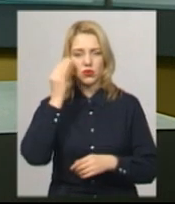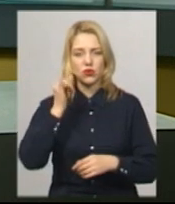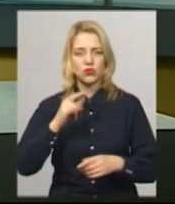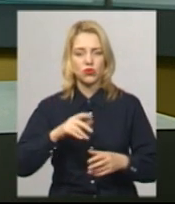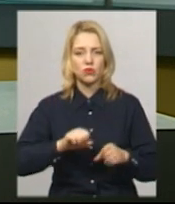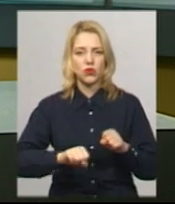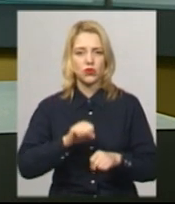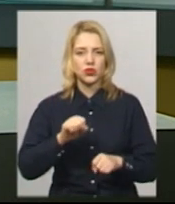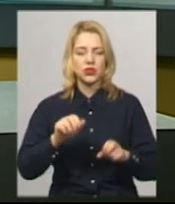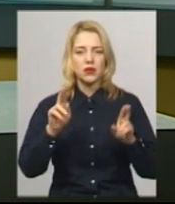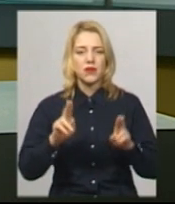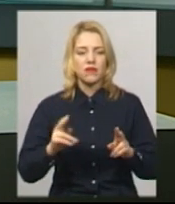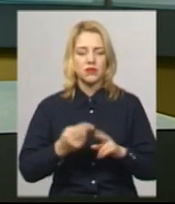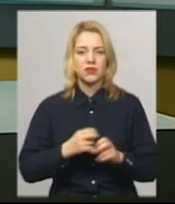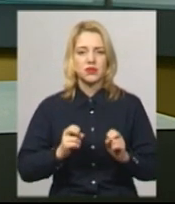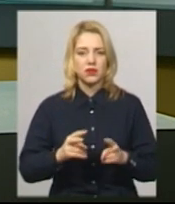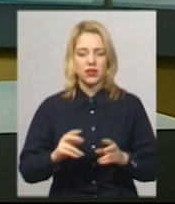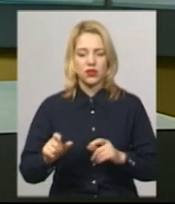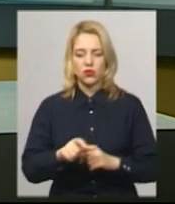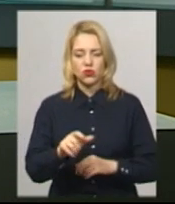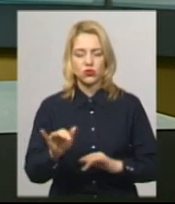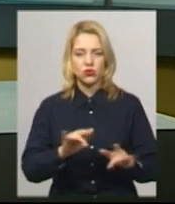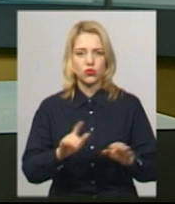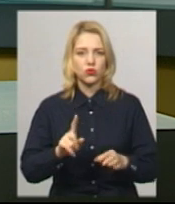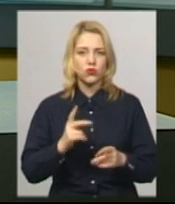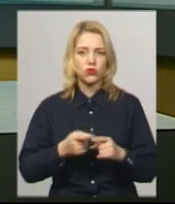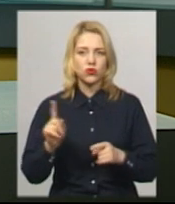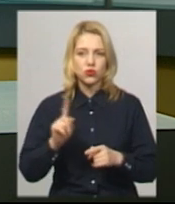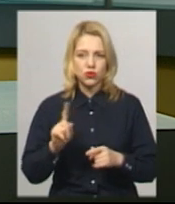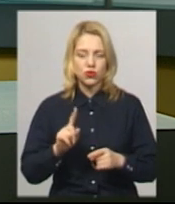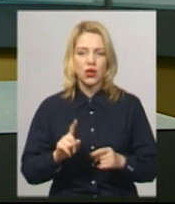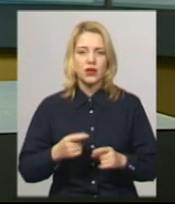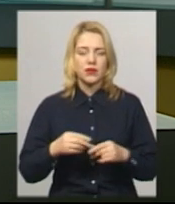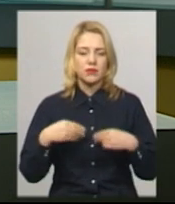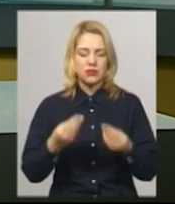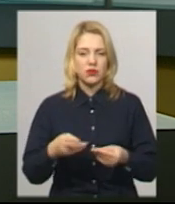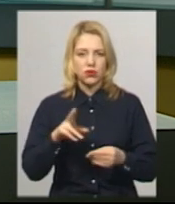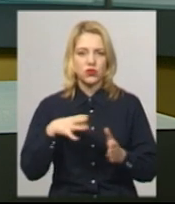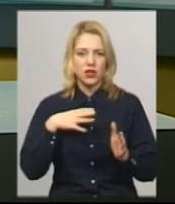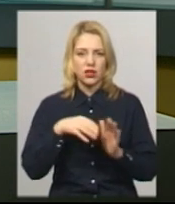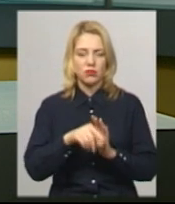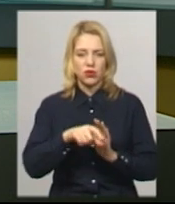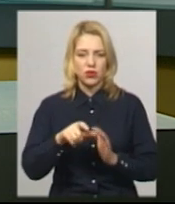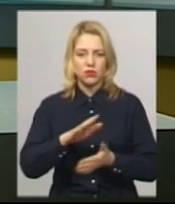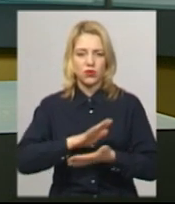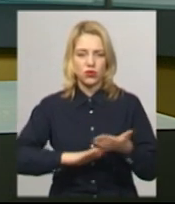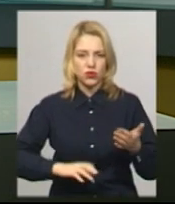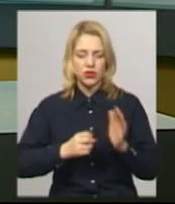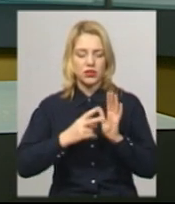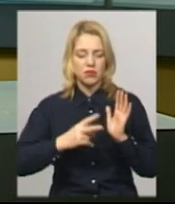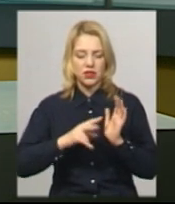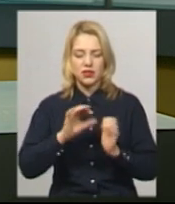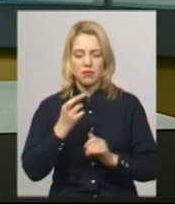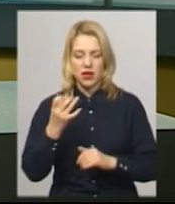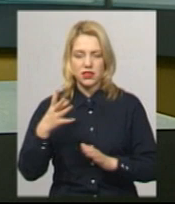порушенні правил безпеки дорожнього руху, що спричинило загибель кількох людей, продовжили до 20 березня включно. Наразі сюжет